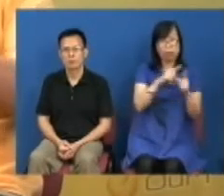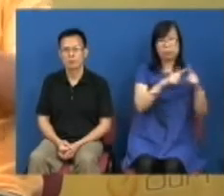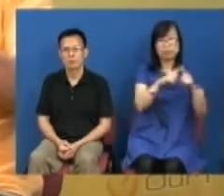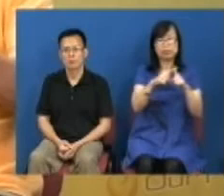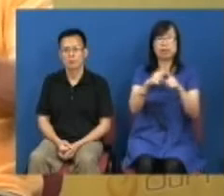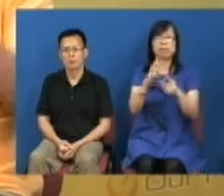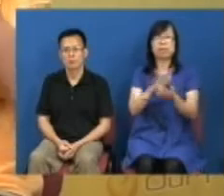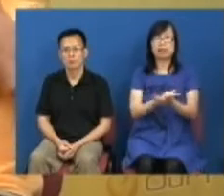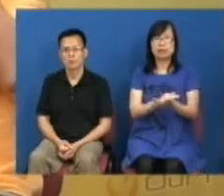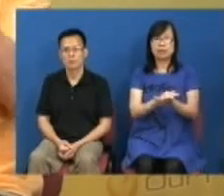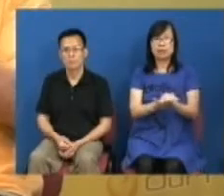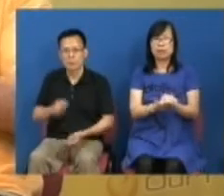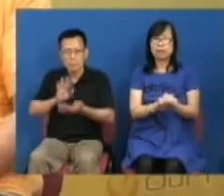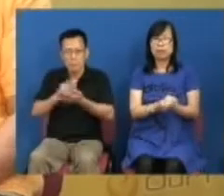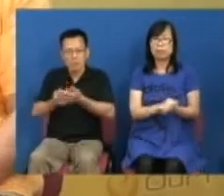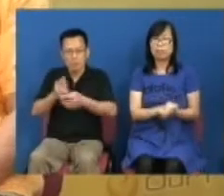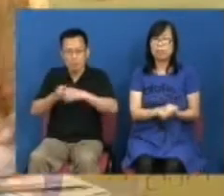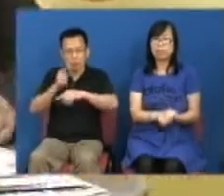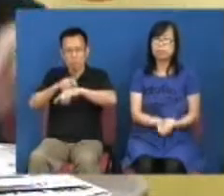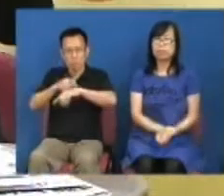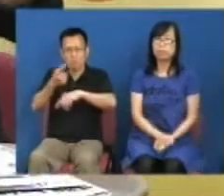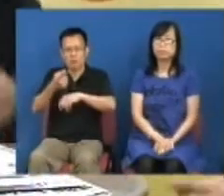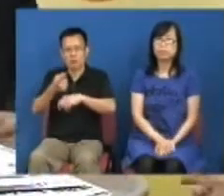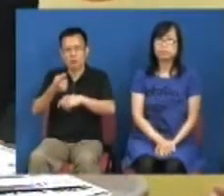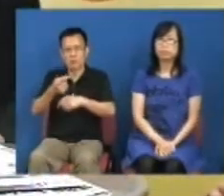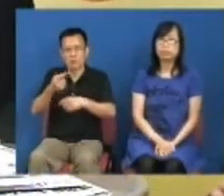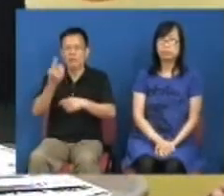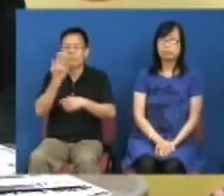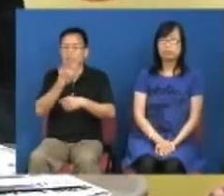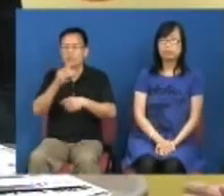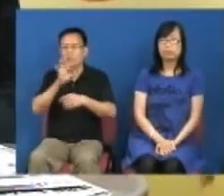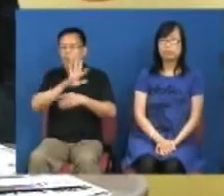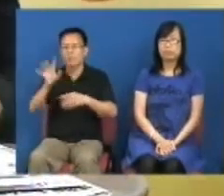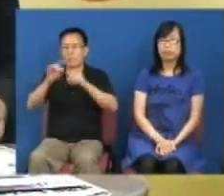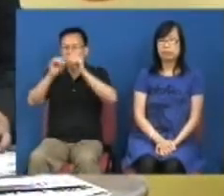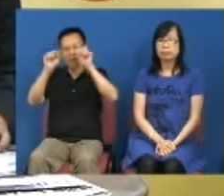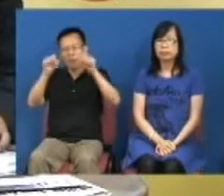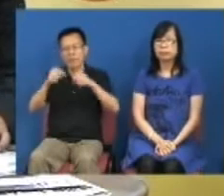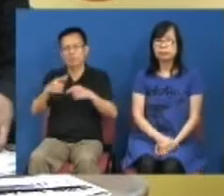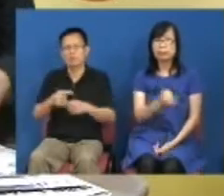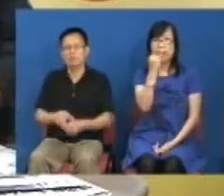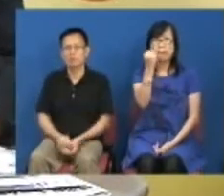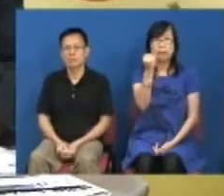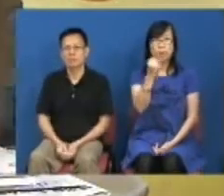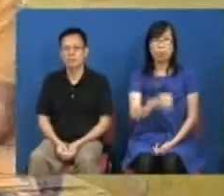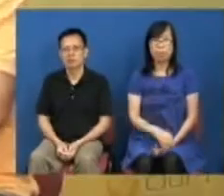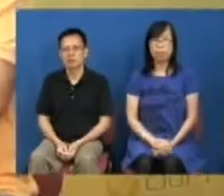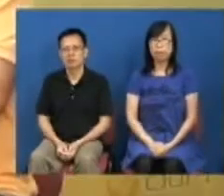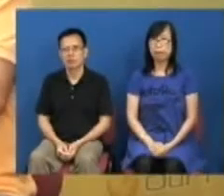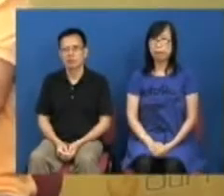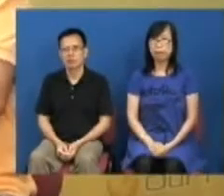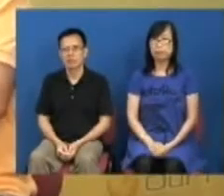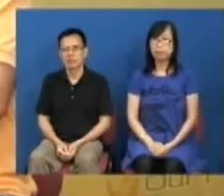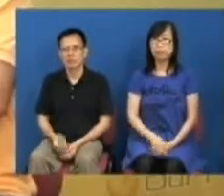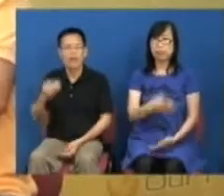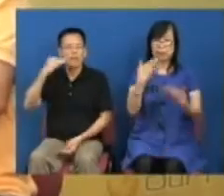这个牵制但是当时他做错了就说颜色不是问题这些是歪理这些是歪理但是他起码有做男子